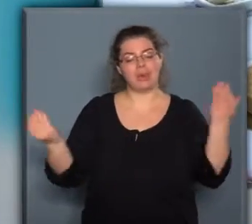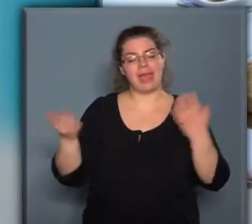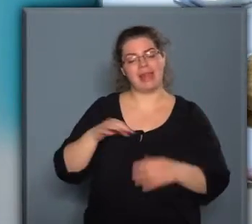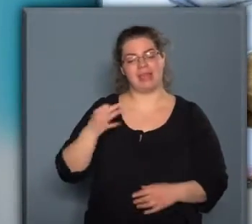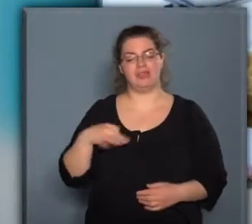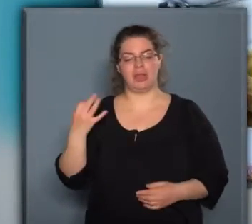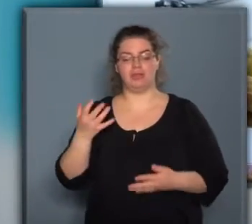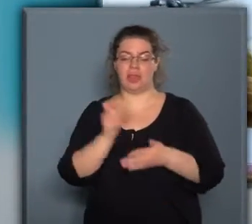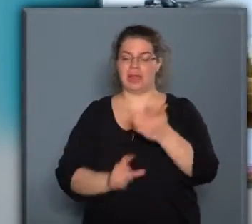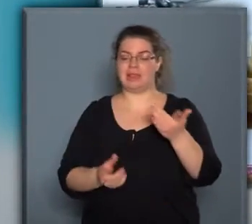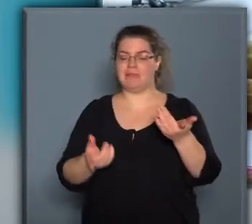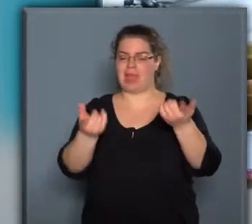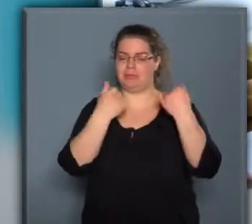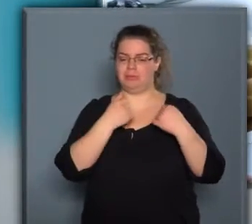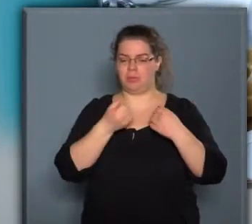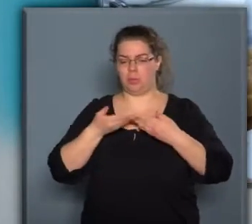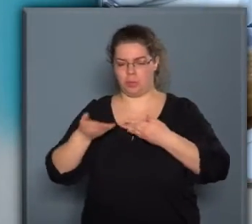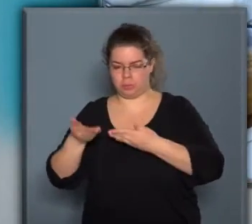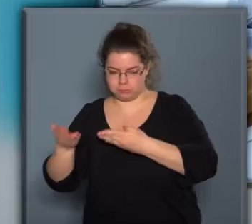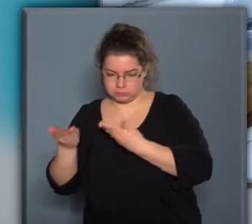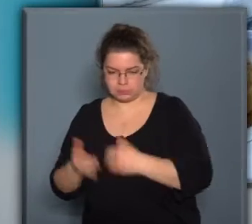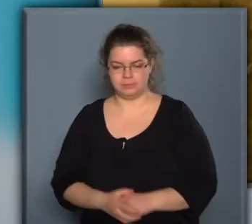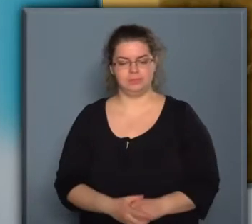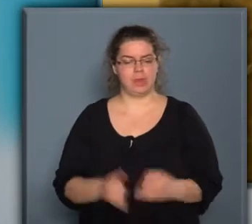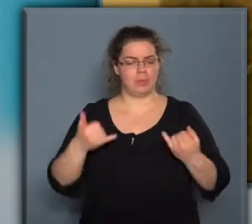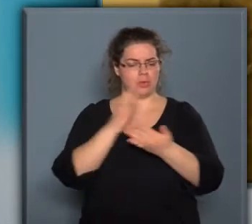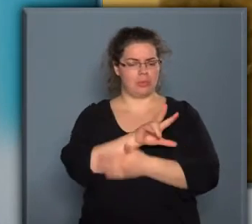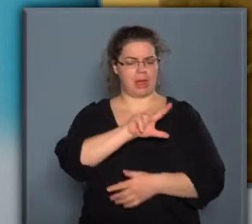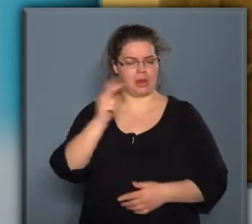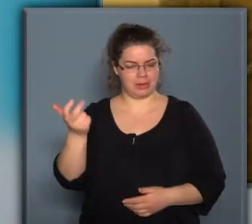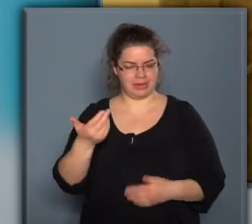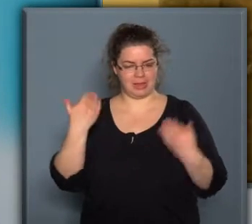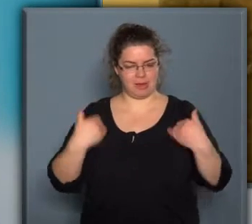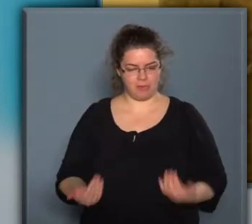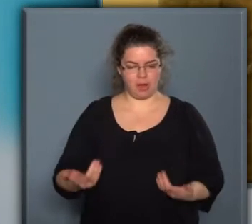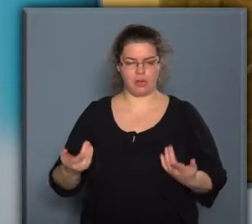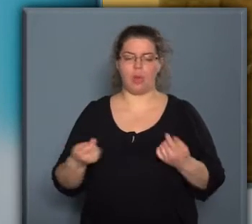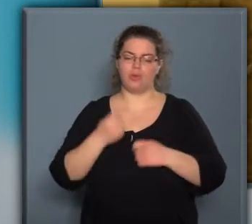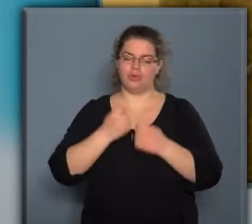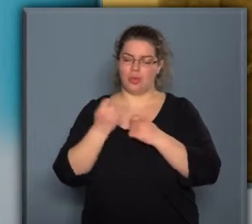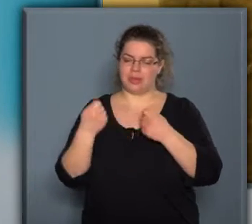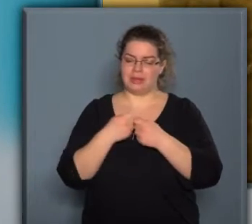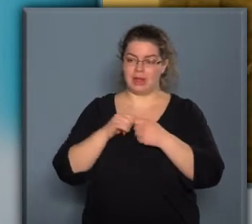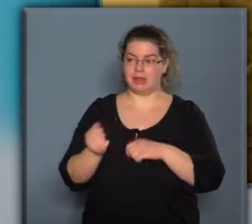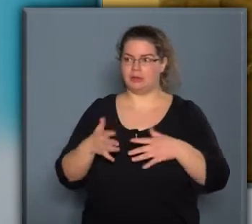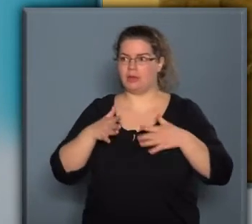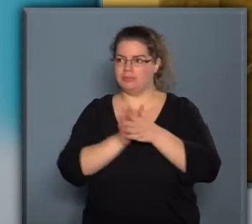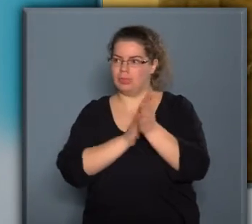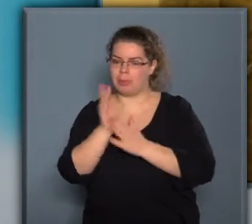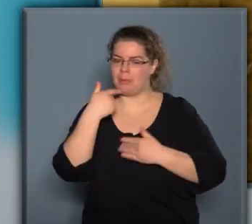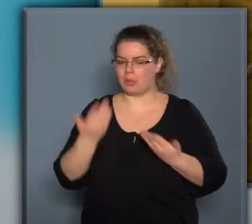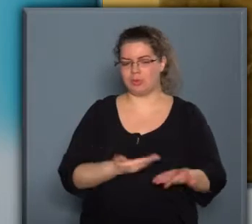alapján készült édességek is megjelentek. Most már harmadik év vagyok zsűritak húzalban, és nagy örömmel el kell mondjam, hogy szélesedik a